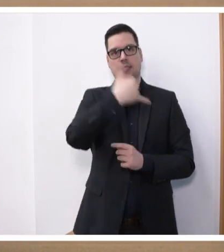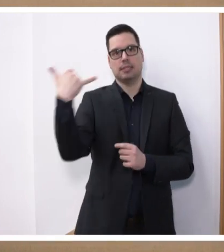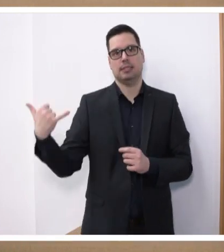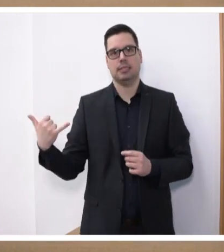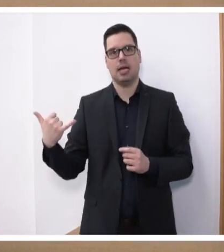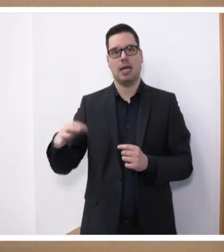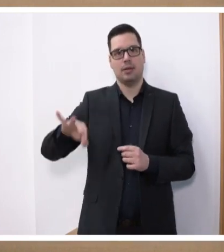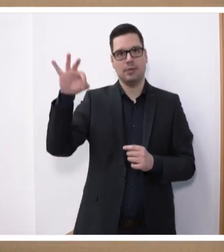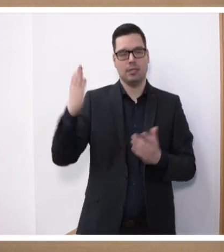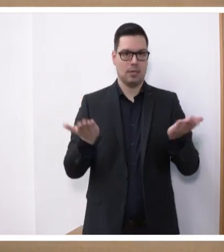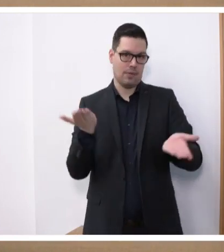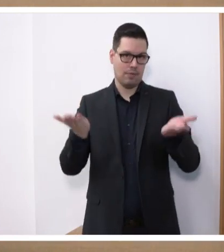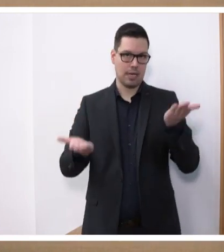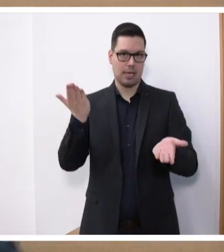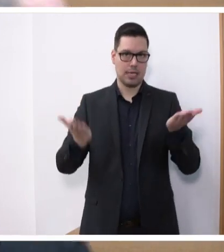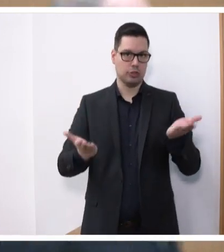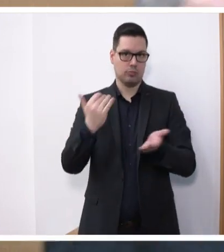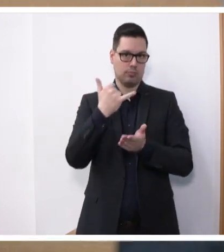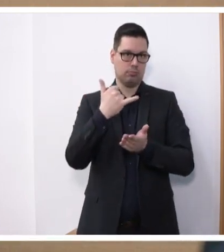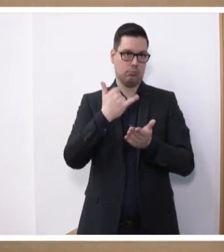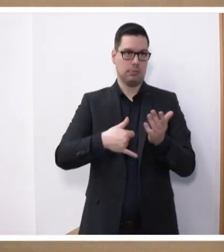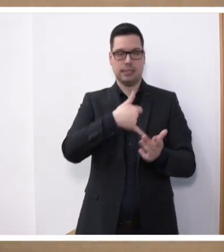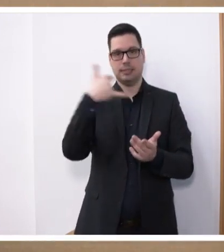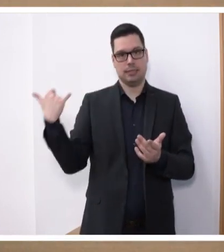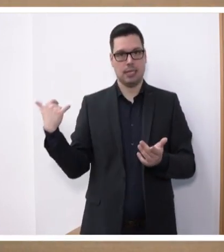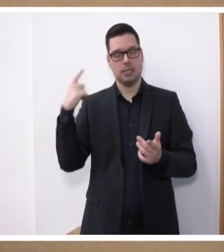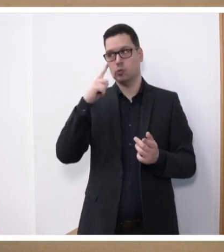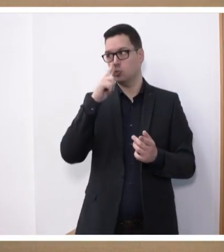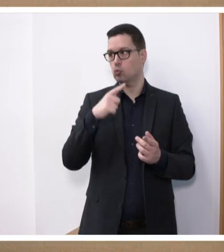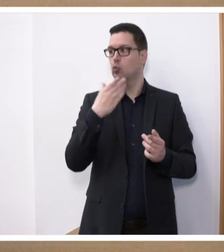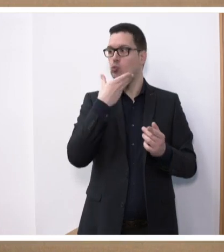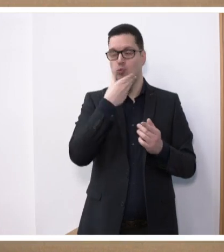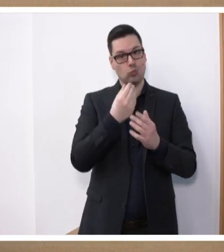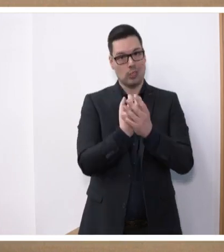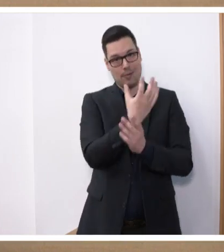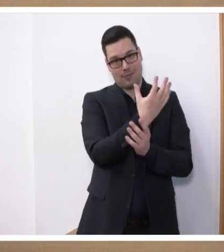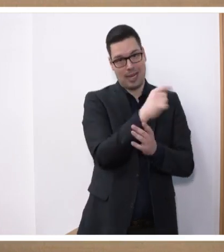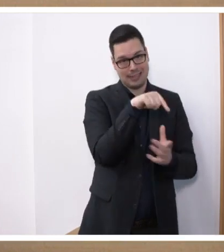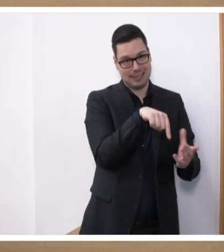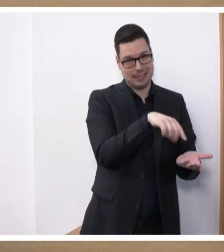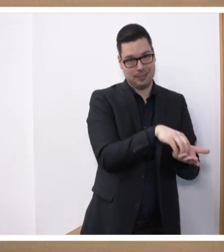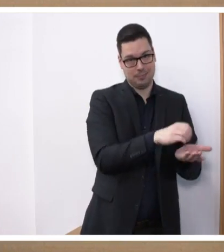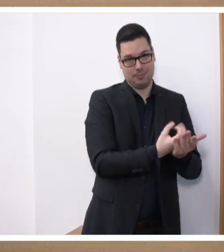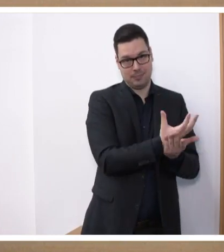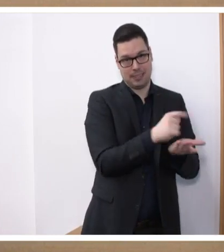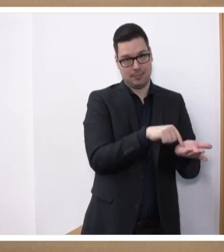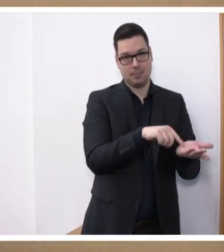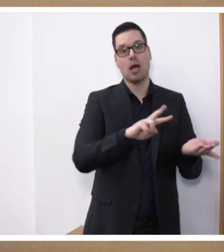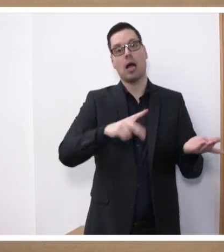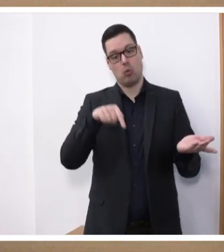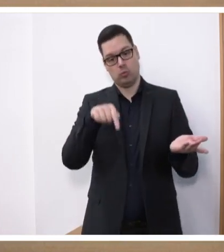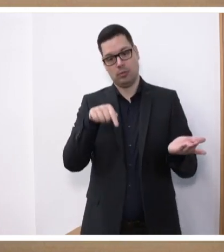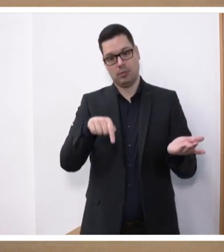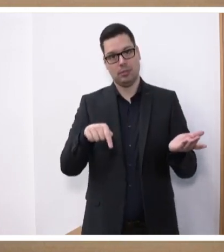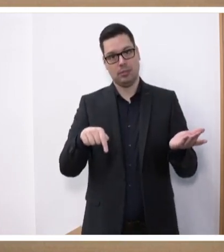Sie im Vergleich zum vergangenen Jahr auf Ihren Plätzen nicht nur die schöne Vergissmehr nicht Pflanze im Topf, sondern auch ein